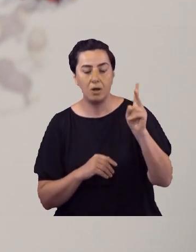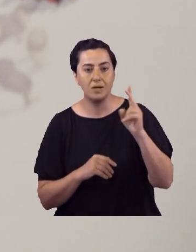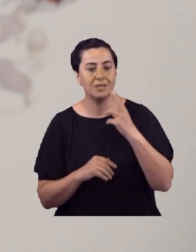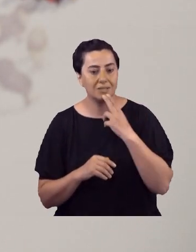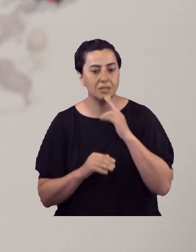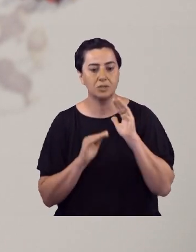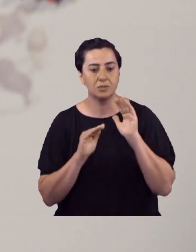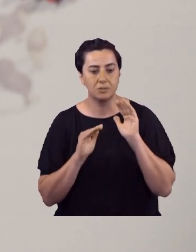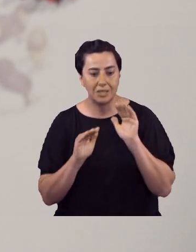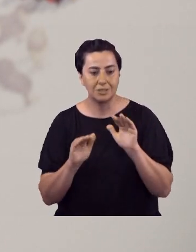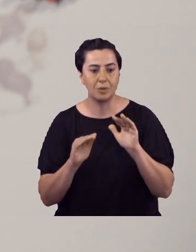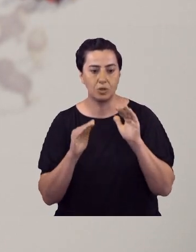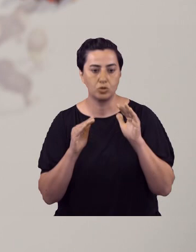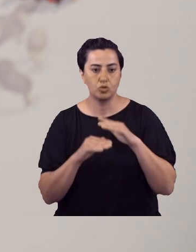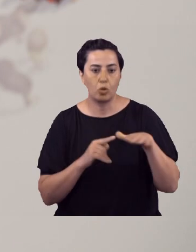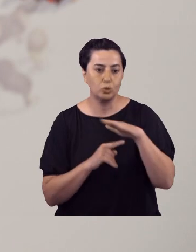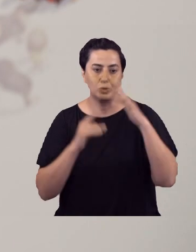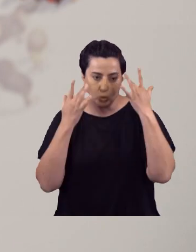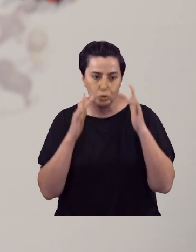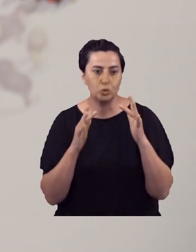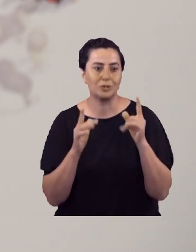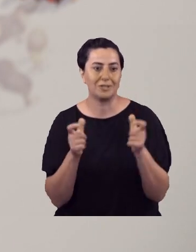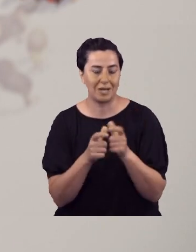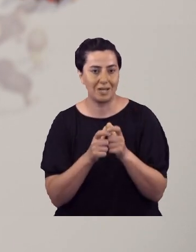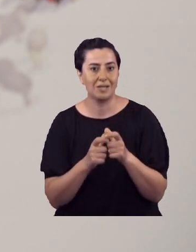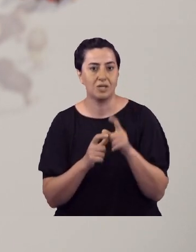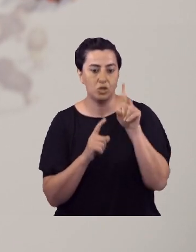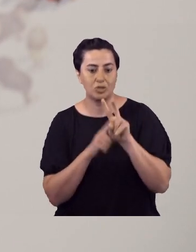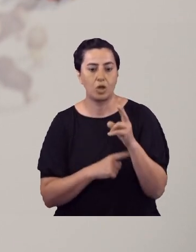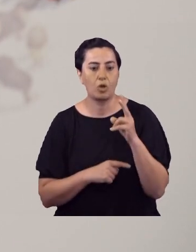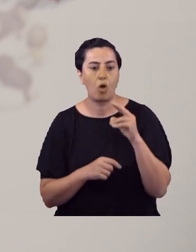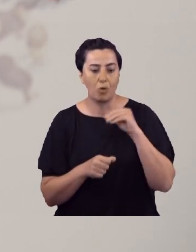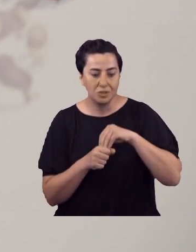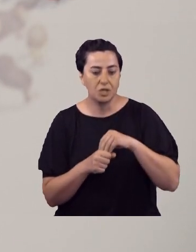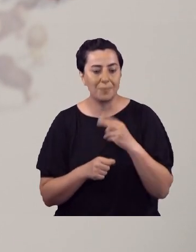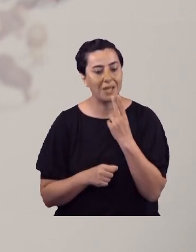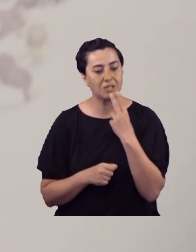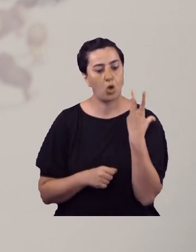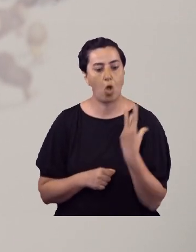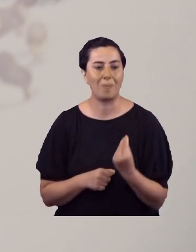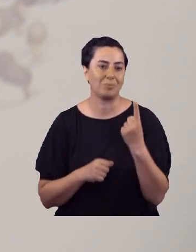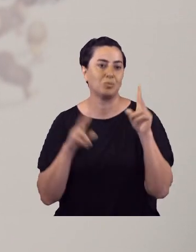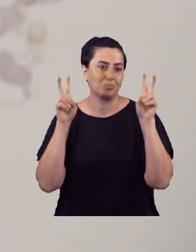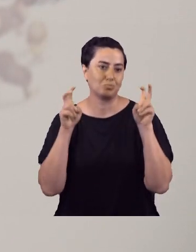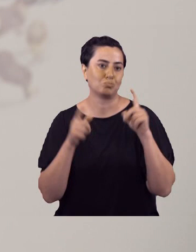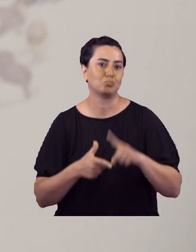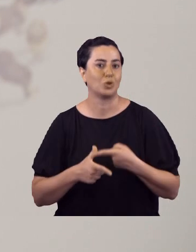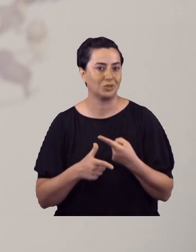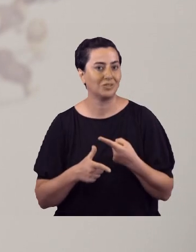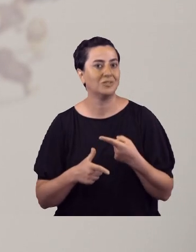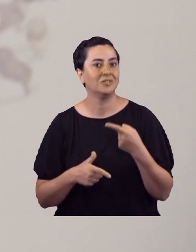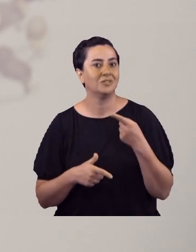Destekleme ve Kültür Derneği. Yüksekova'da kadın olmak projesini gerçekleştirdiler.